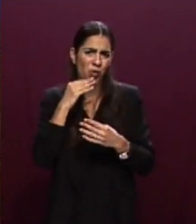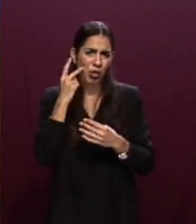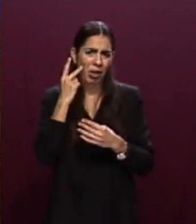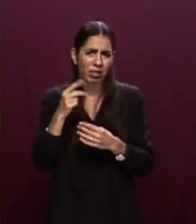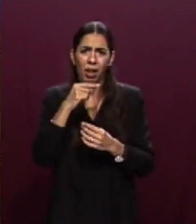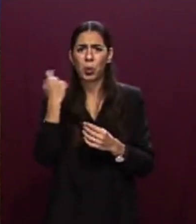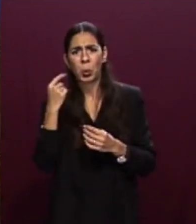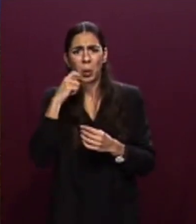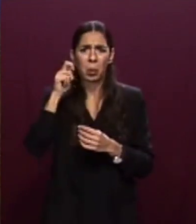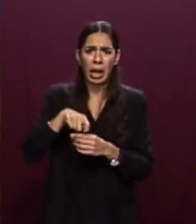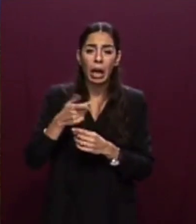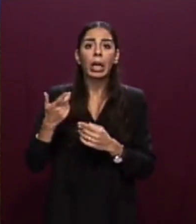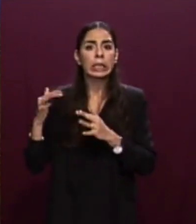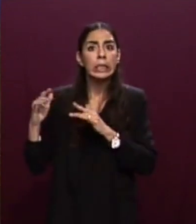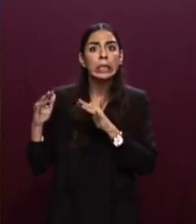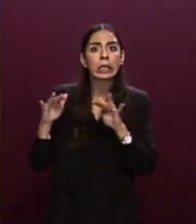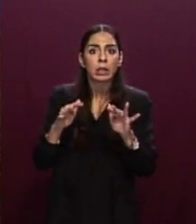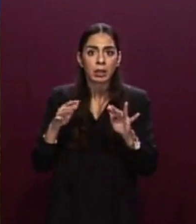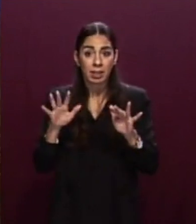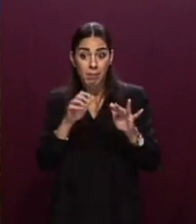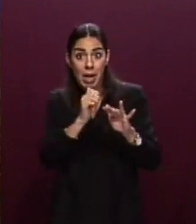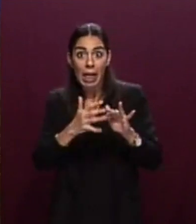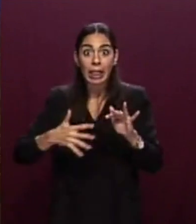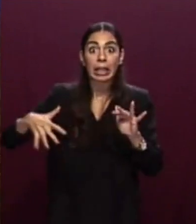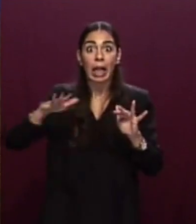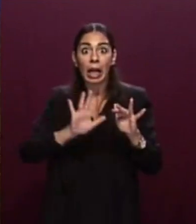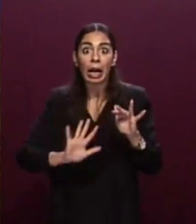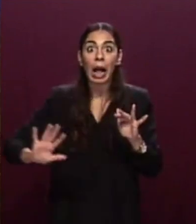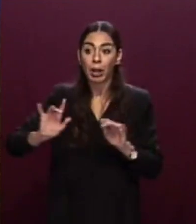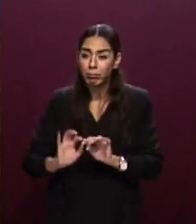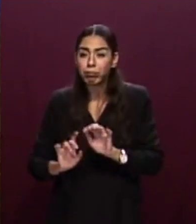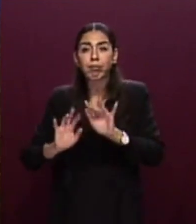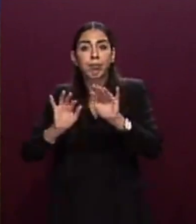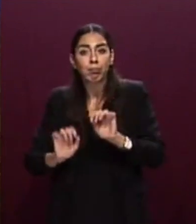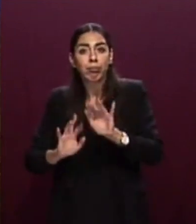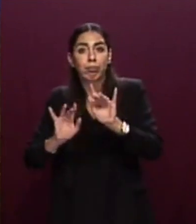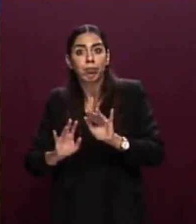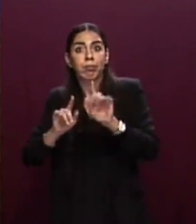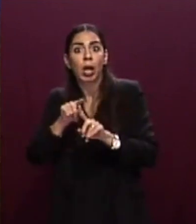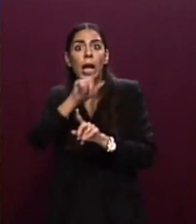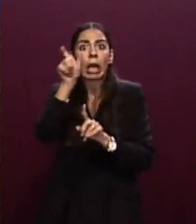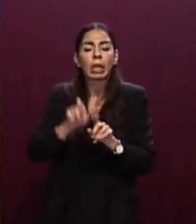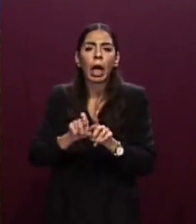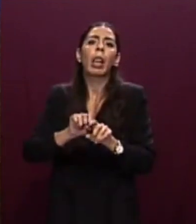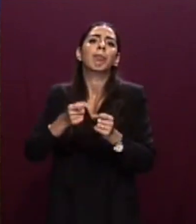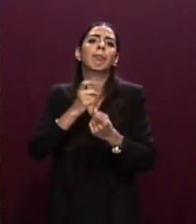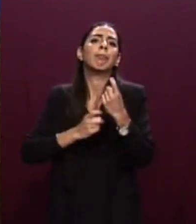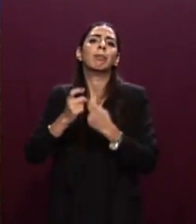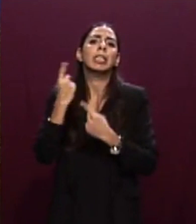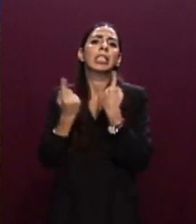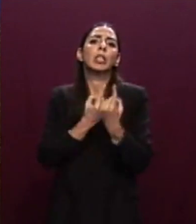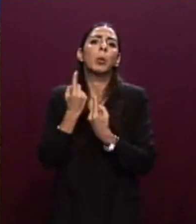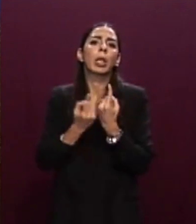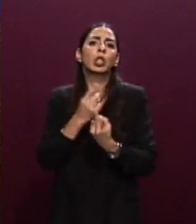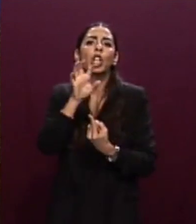flussi migratori diretti in Europa attraverso il Mediterraneo risente di cause geopolitiche ed economiche, a partire dai persistenti squilibri